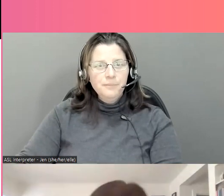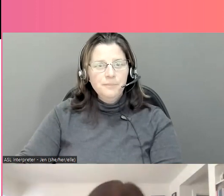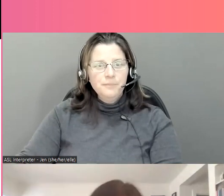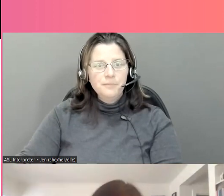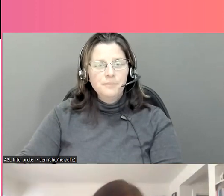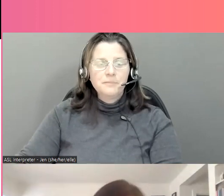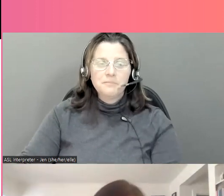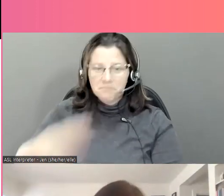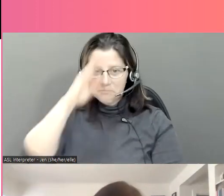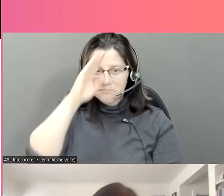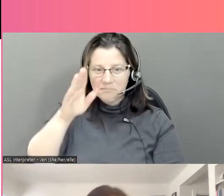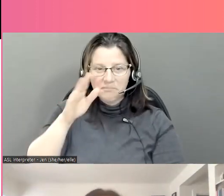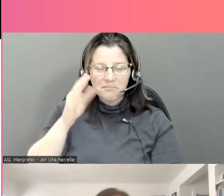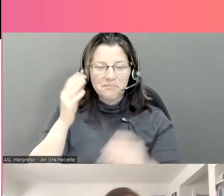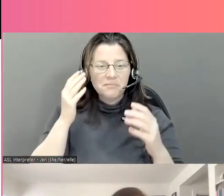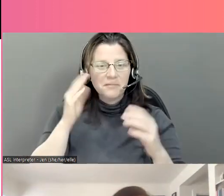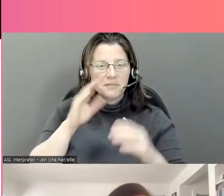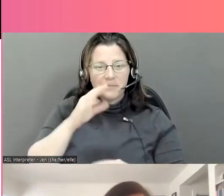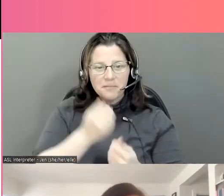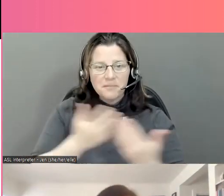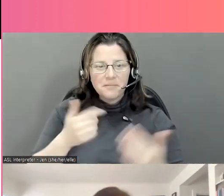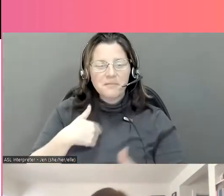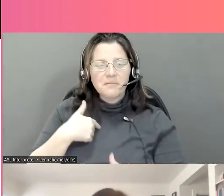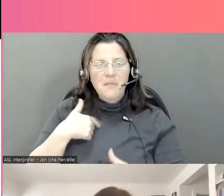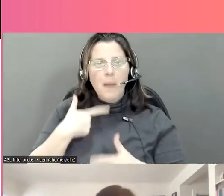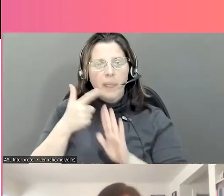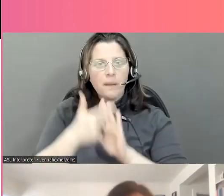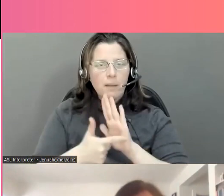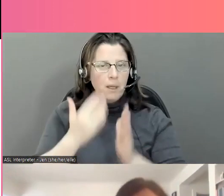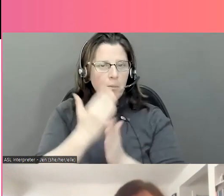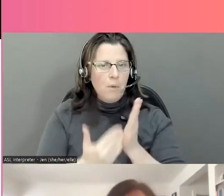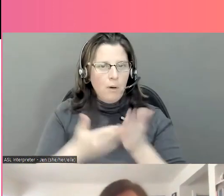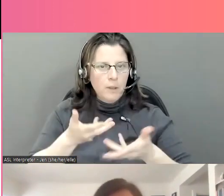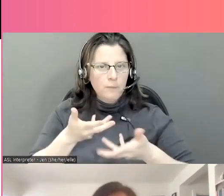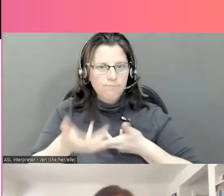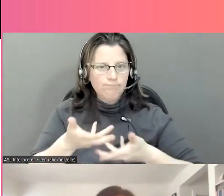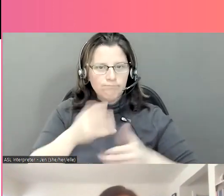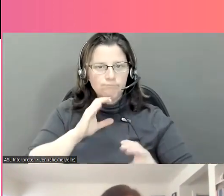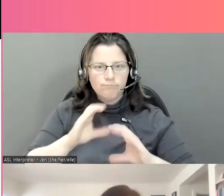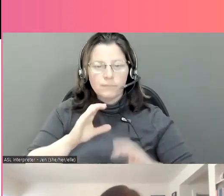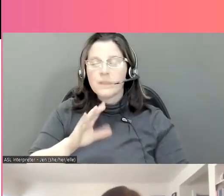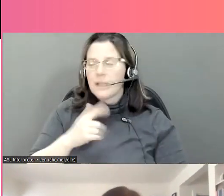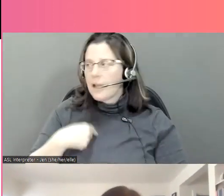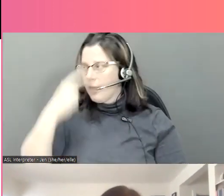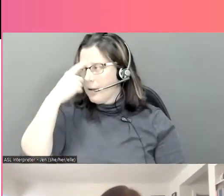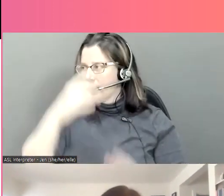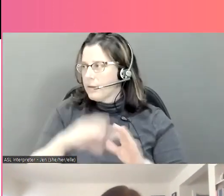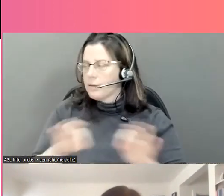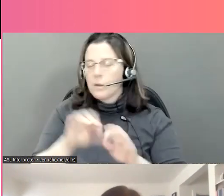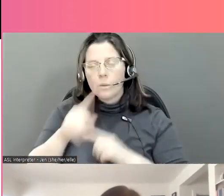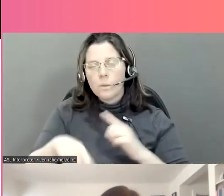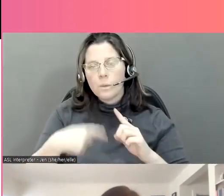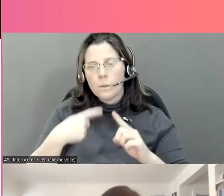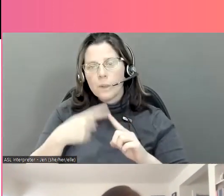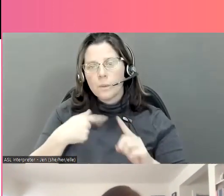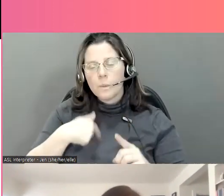Super, merci tout le monde. Alors, moi, je vais parler du contexte juridique pour cette partie et je pense que c